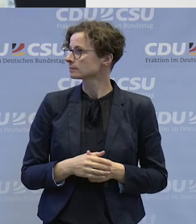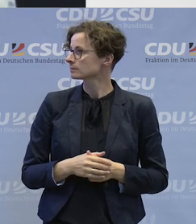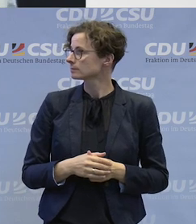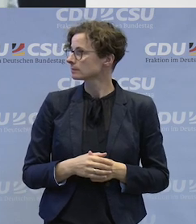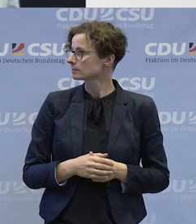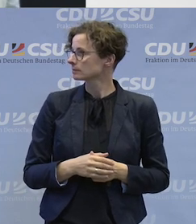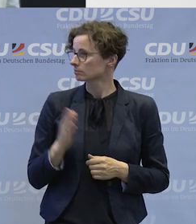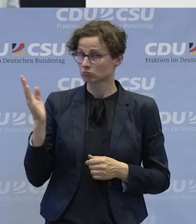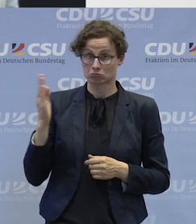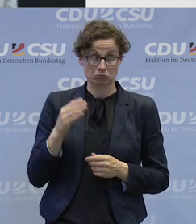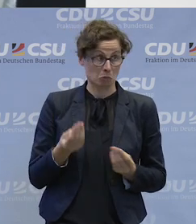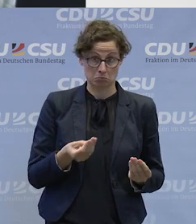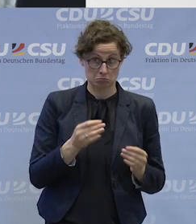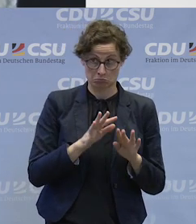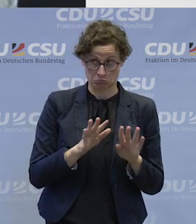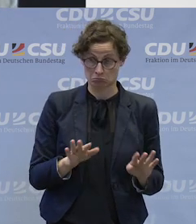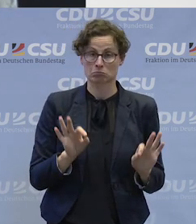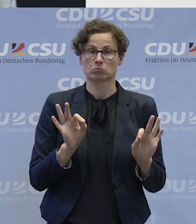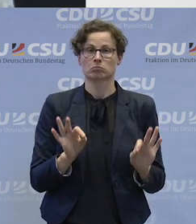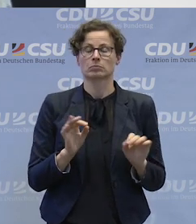Nidre? Noch Ergänzungen? Gut.